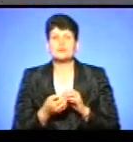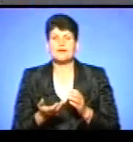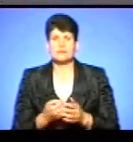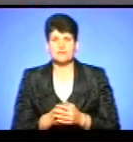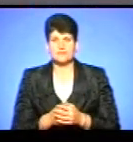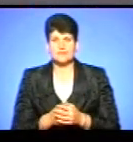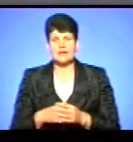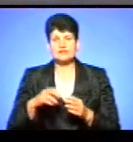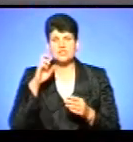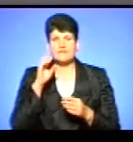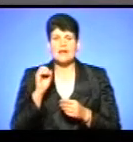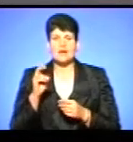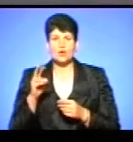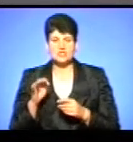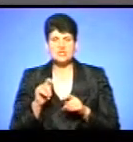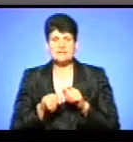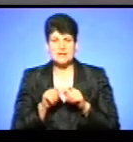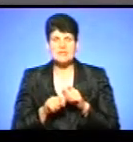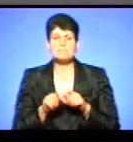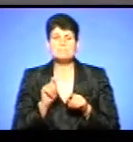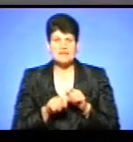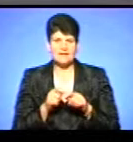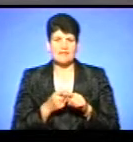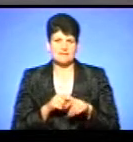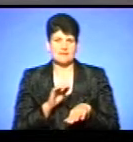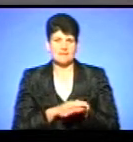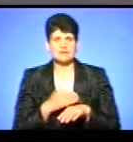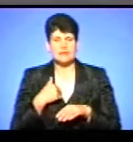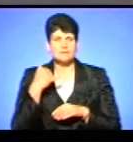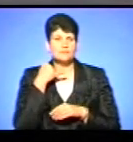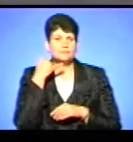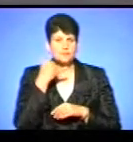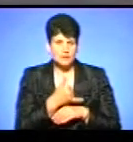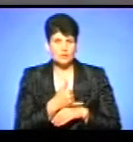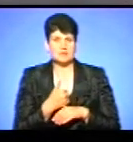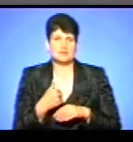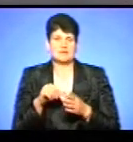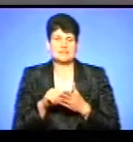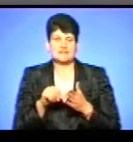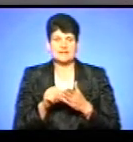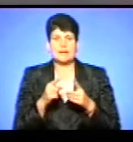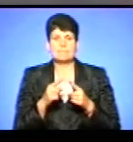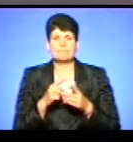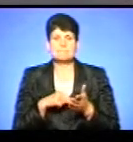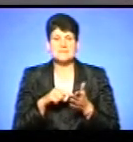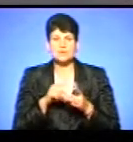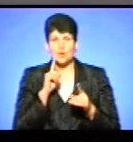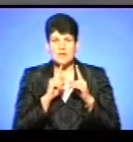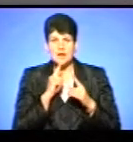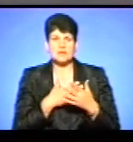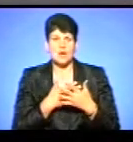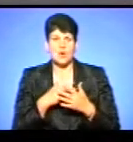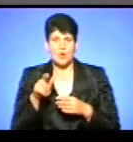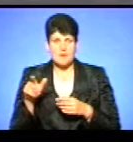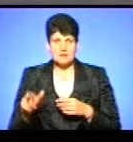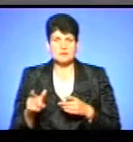Державної екологічної інспекції перевіряли даний факт. Нас повідомили. І в тому числі, і представники з міської ради, і громадськості. Ми